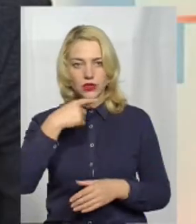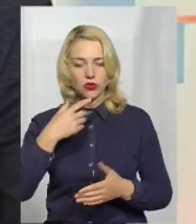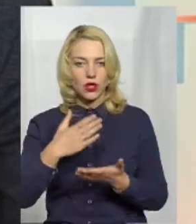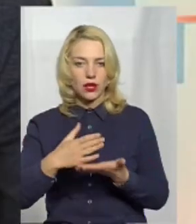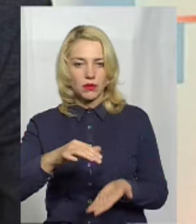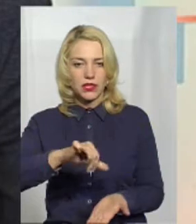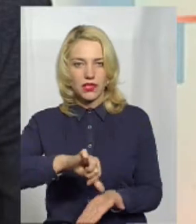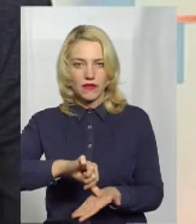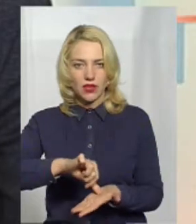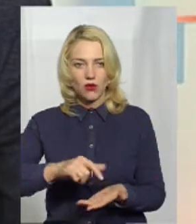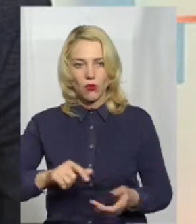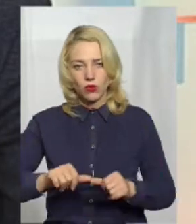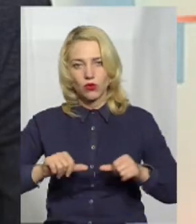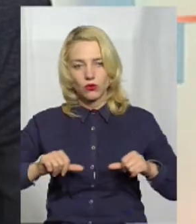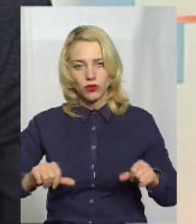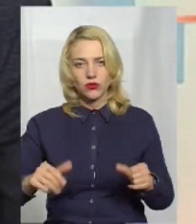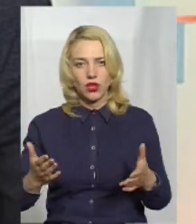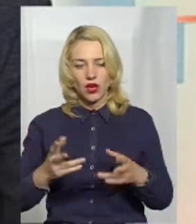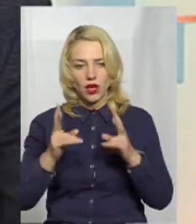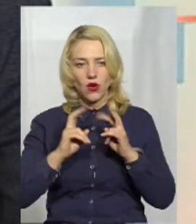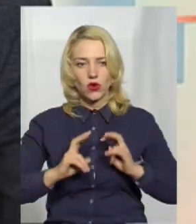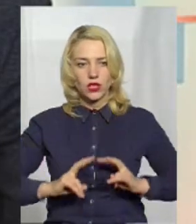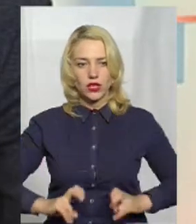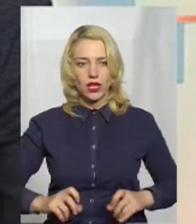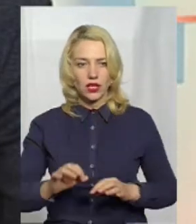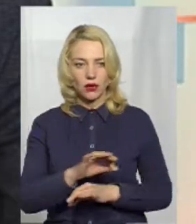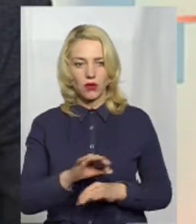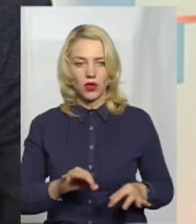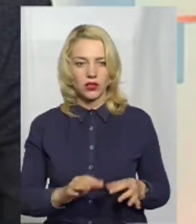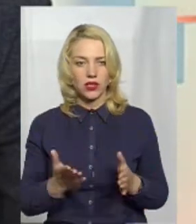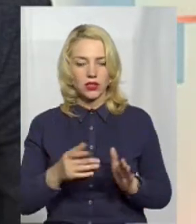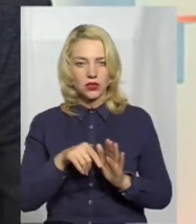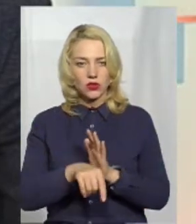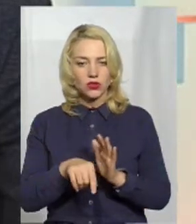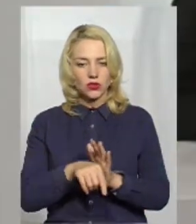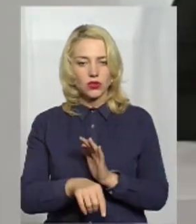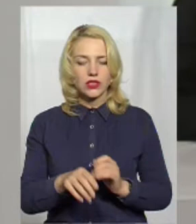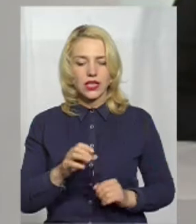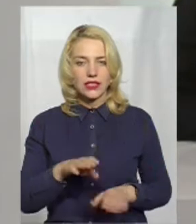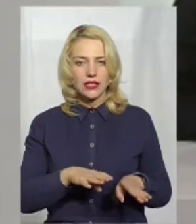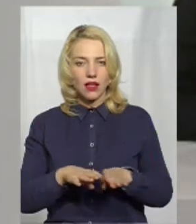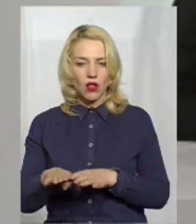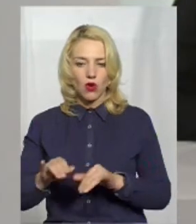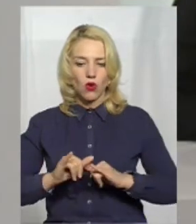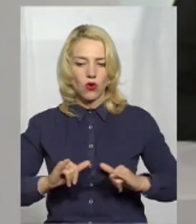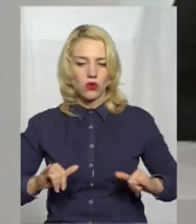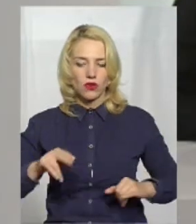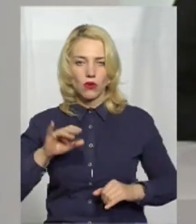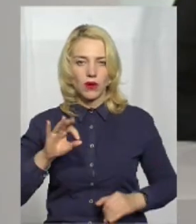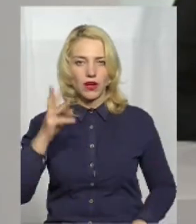комісії, яка розглядає проєкти, які стосуються цілисталого розвитку при Хмельницькій